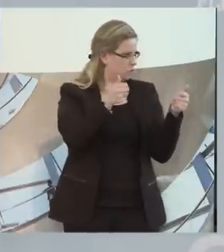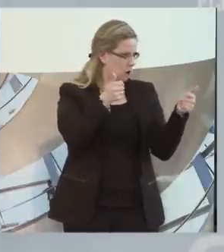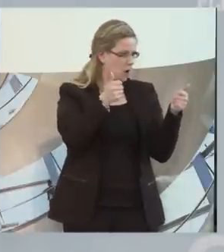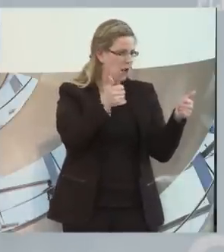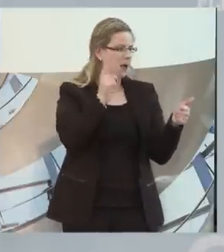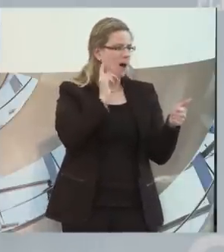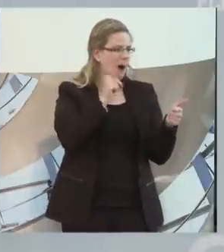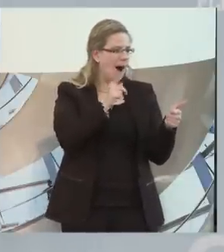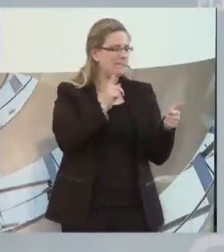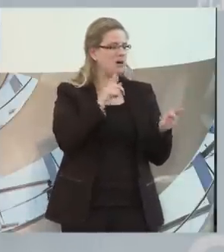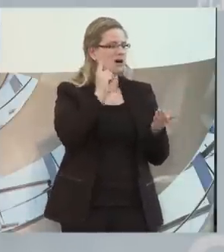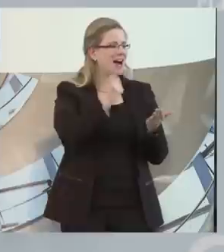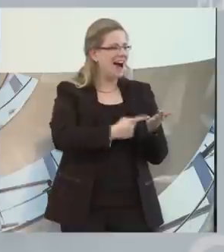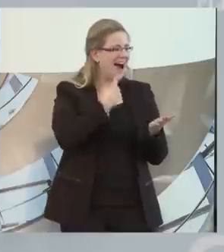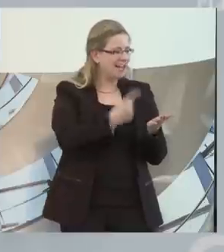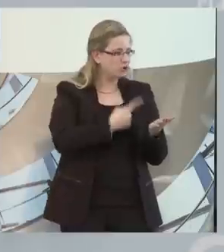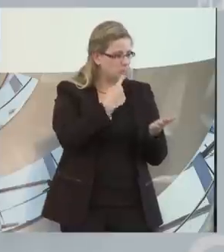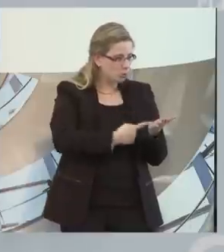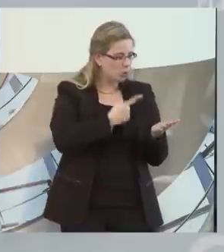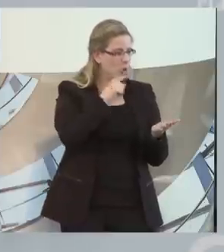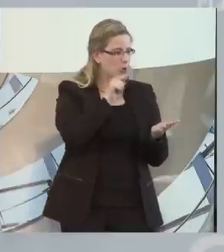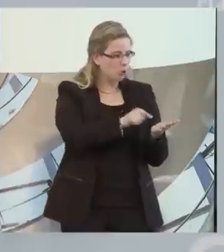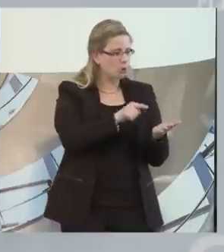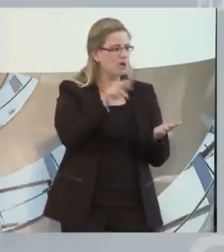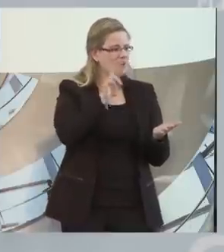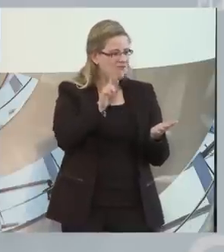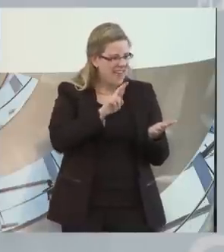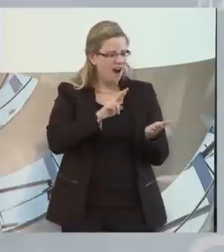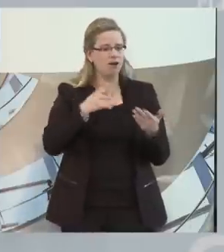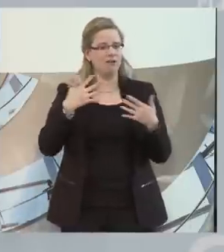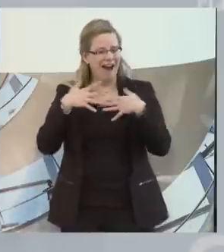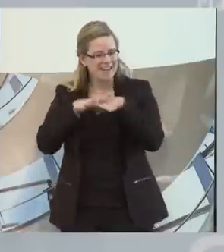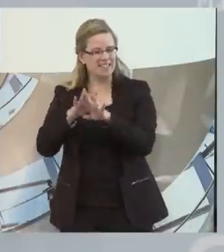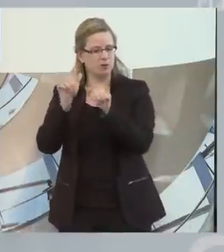Anspruch auf dieses Budget für Arbeit hat ja nun jemand, der jetzt schon in der Einglidungshilfe ist.